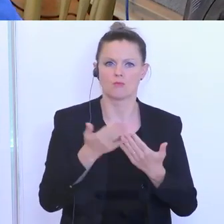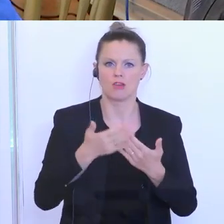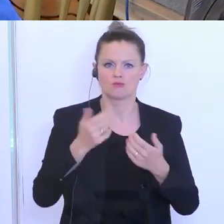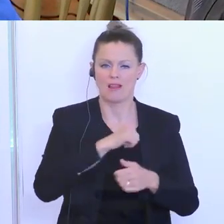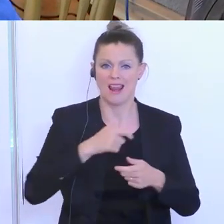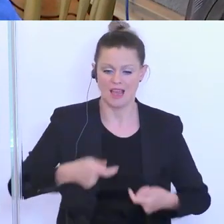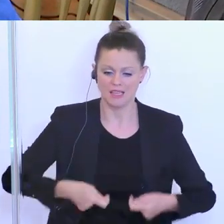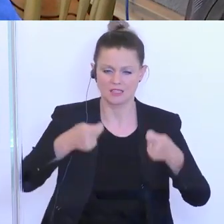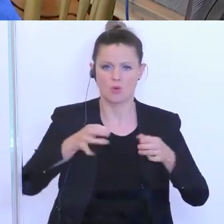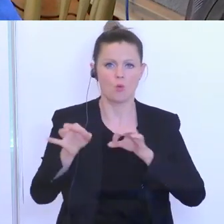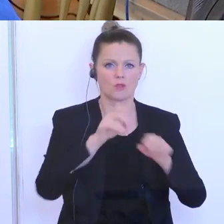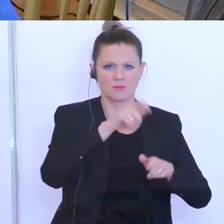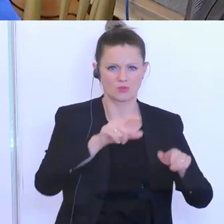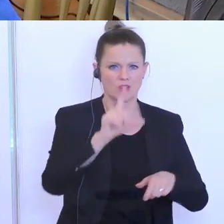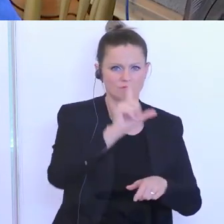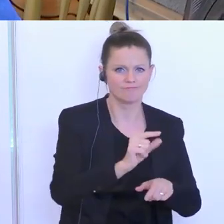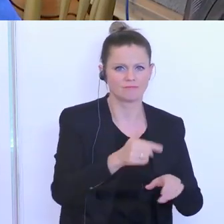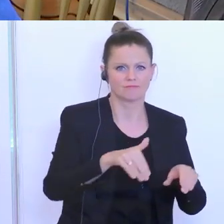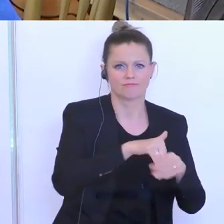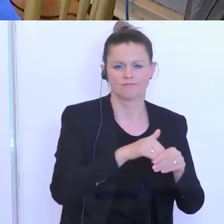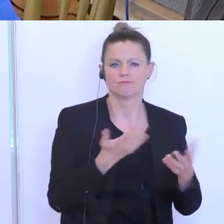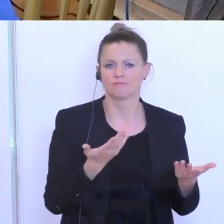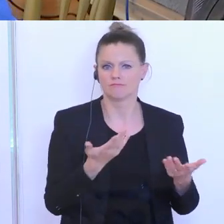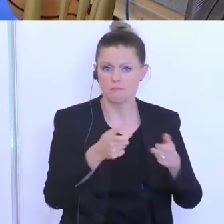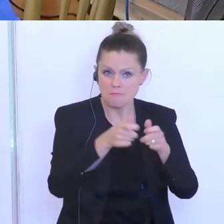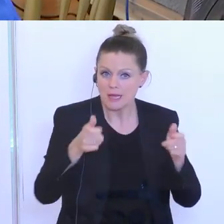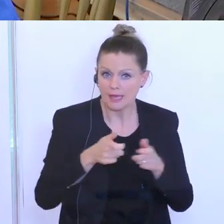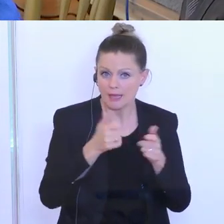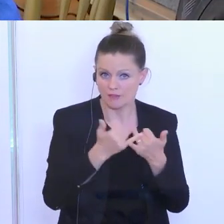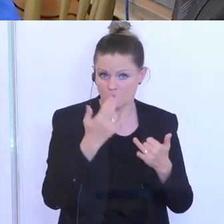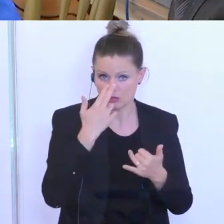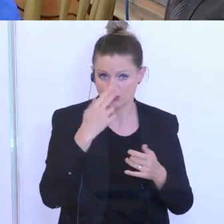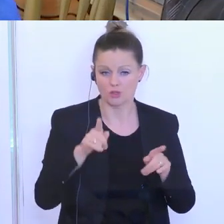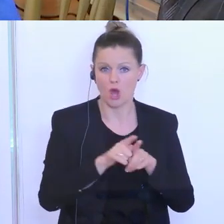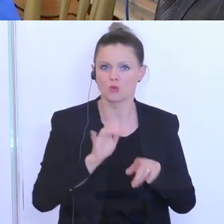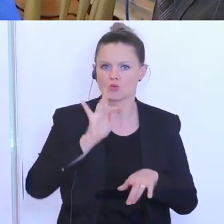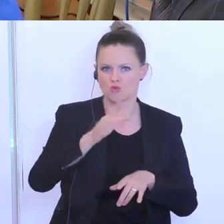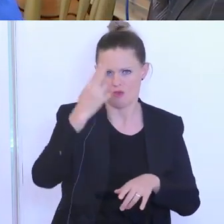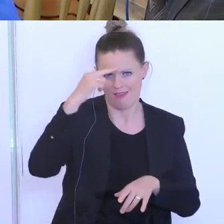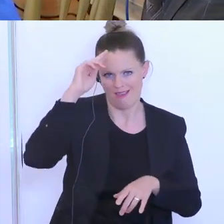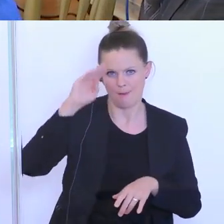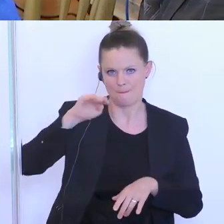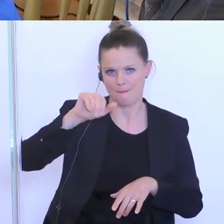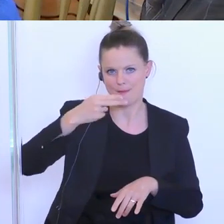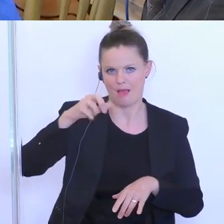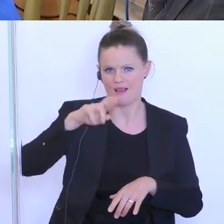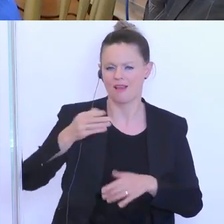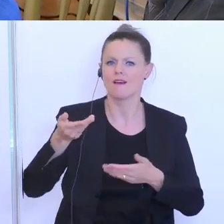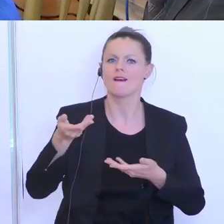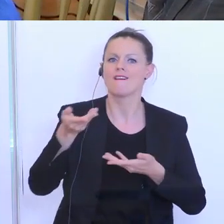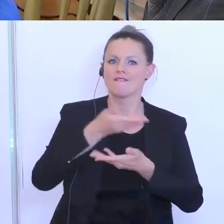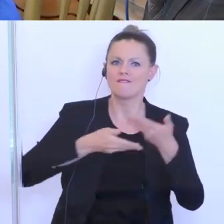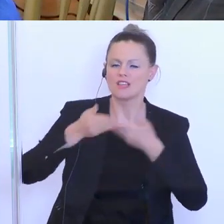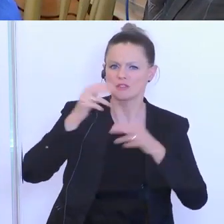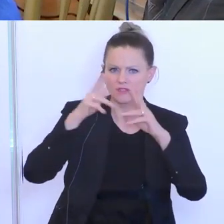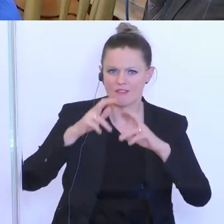oder geringfügig Beschäftigte. Wie soll da das Paket ausschauen? Und eine Frage, an den Herrn Mahrer. Wirtschaftsforscher befürchten eine